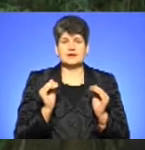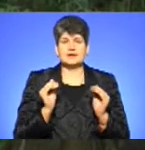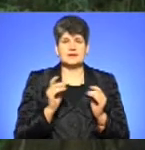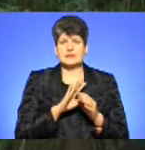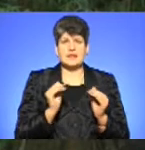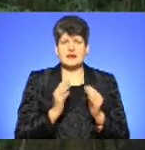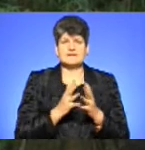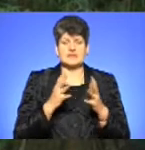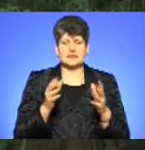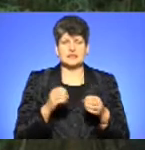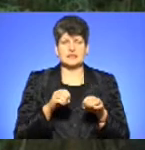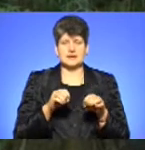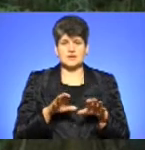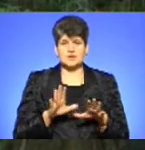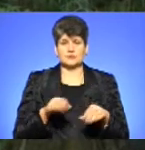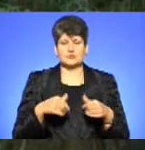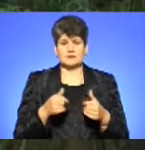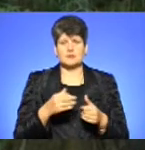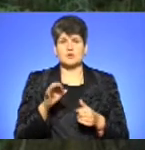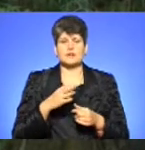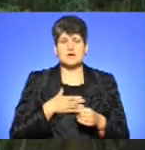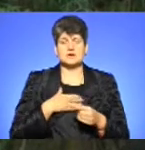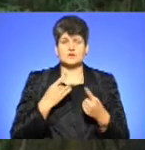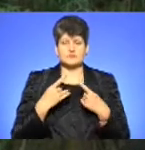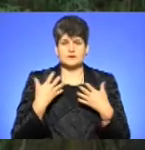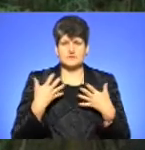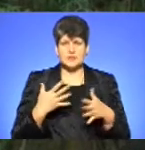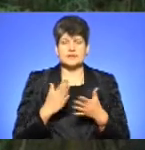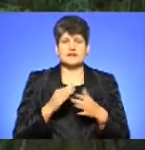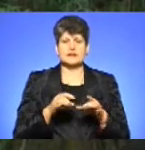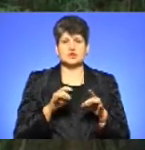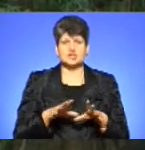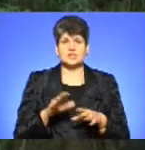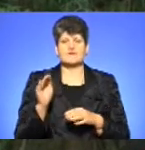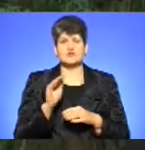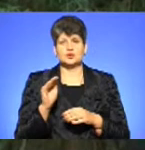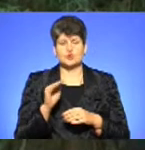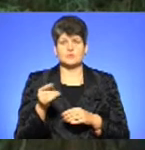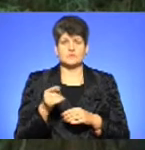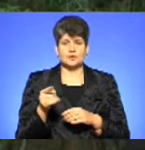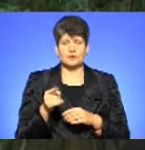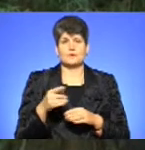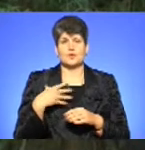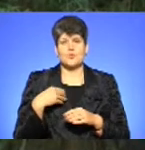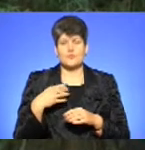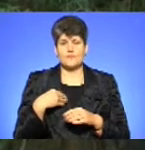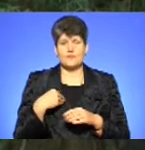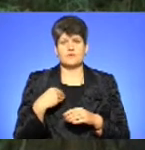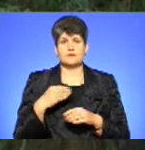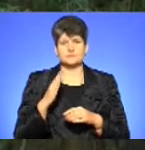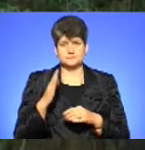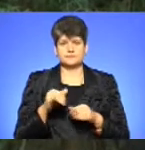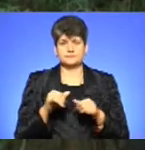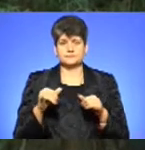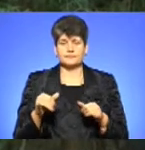навіть на місцевому рівні буду давати відповідь. Про нас вже заговорили. Є таке рішення в Тернополі, в Житомирі, є рішення в Львові. Піде тенденція.